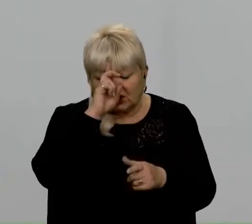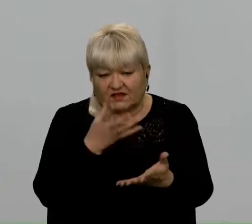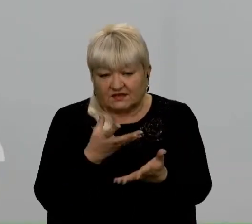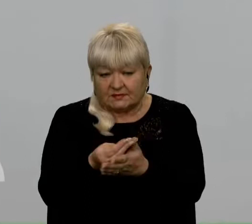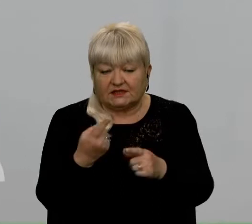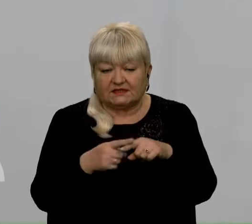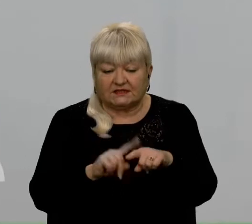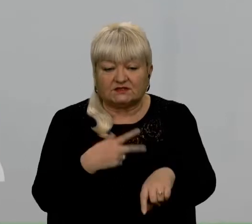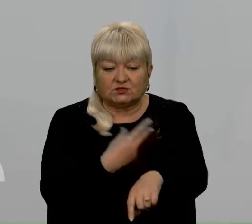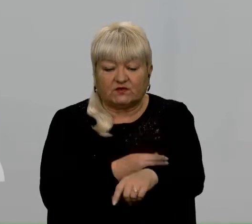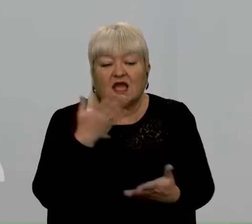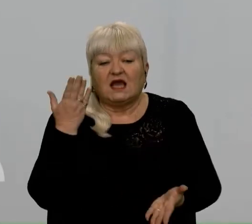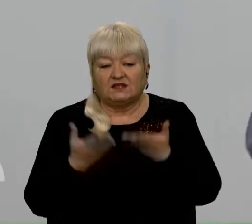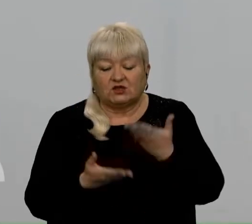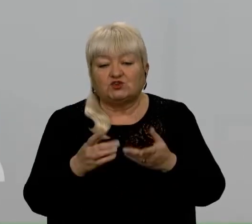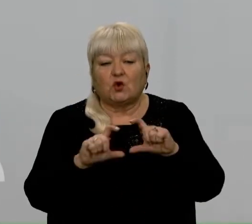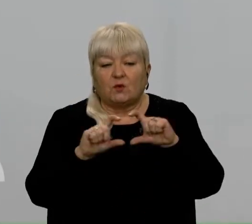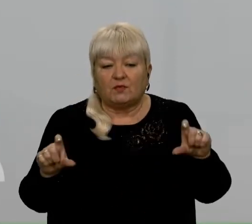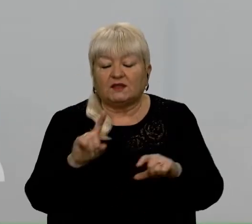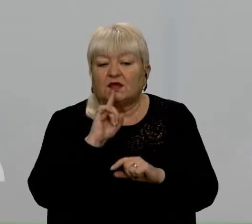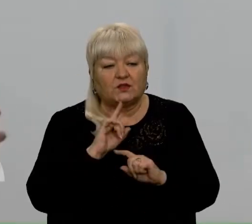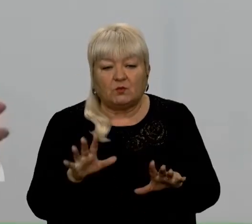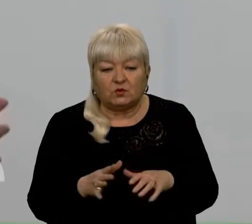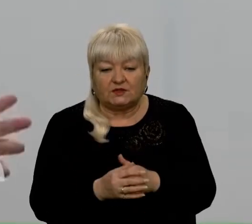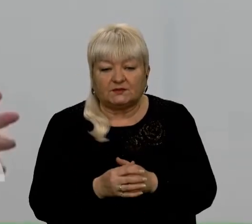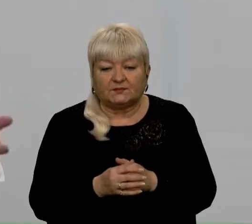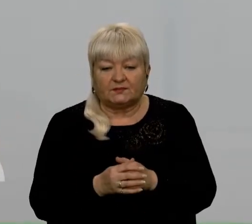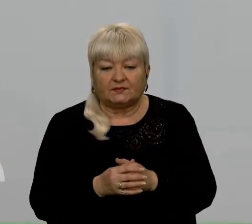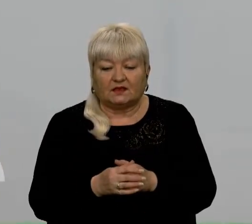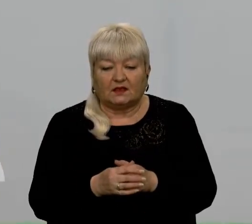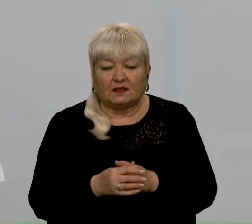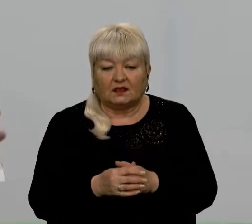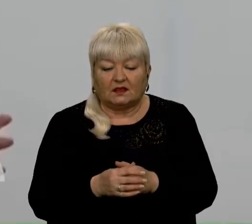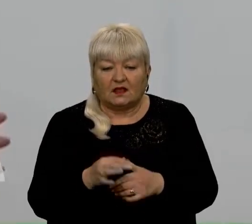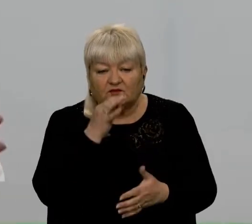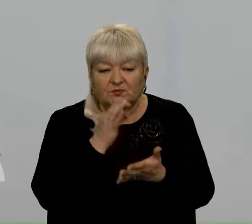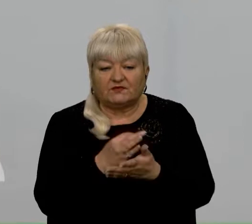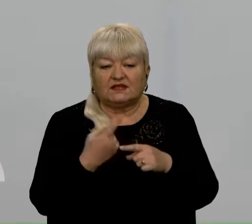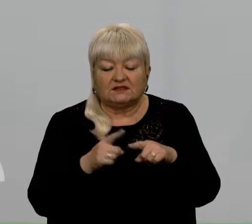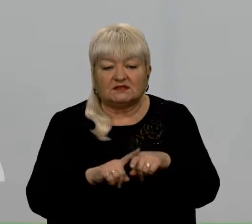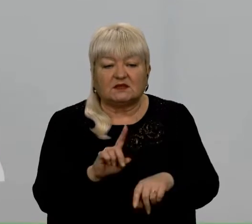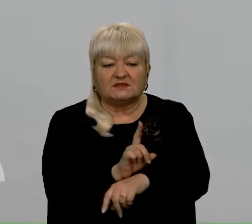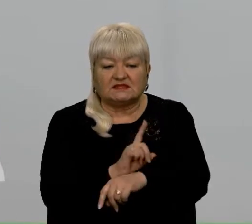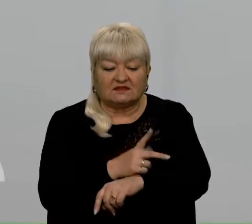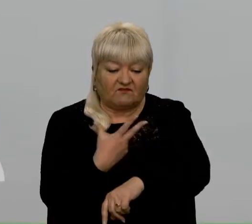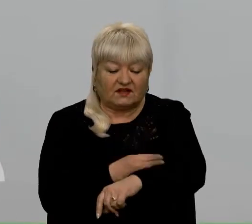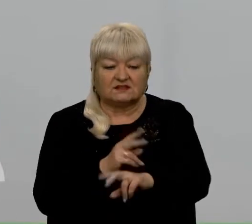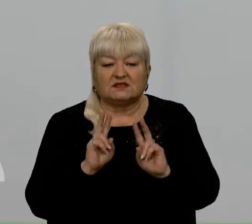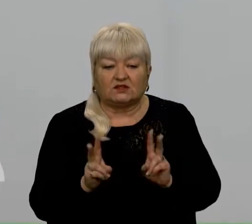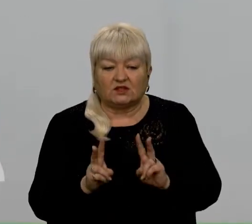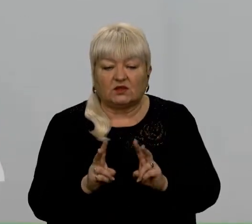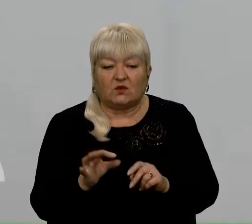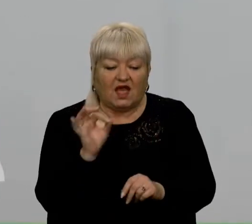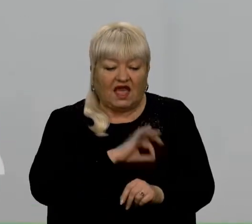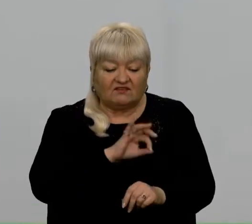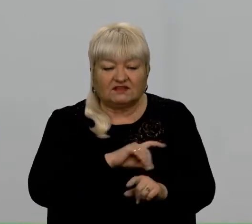якщо компанія не буде відповідати цим стандартам, тобто вакцина, якому ефективність,